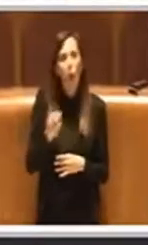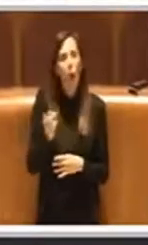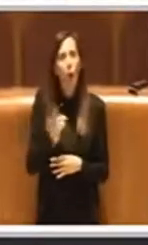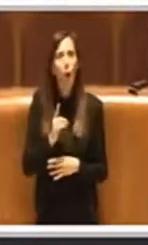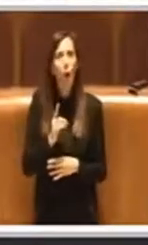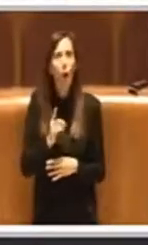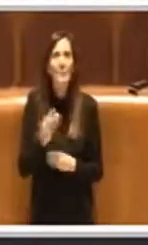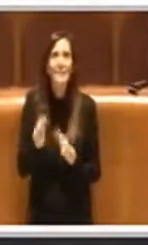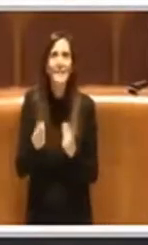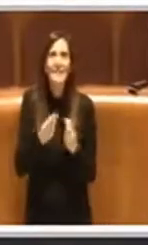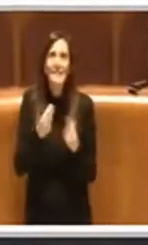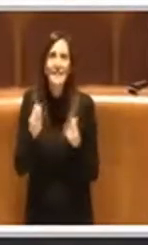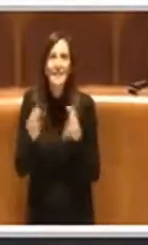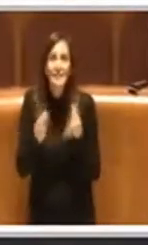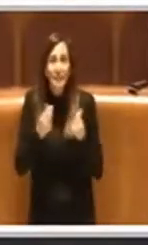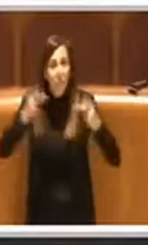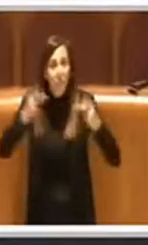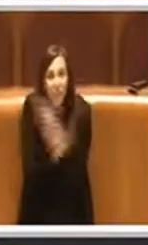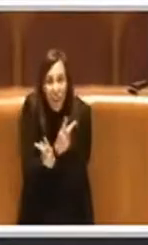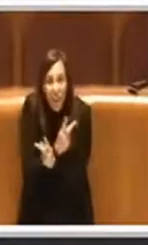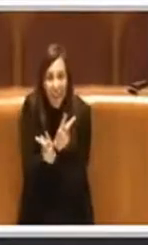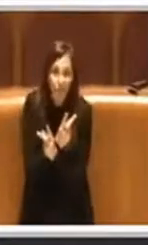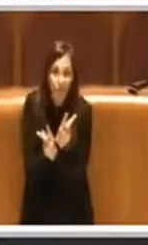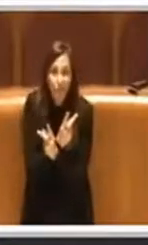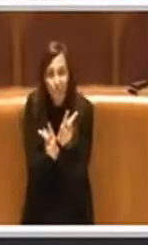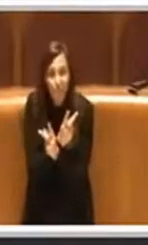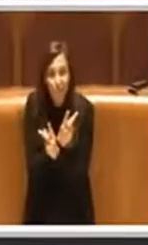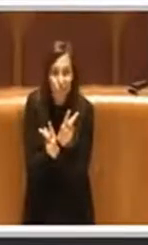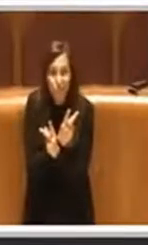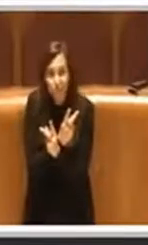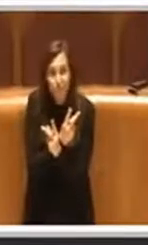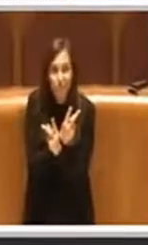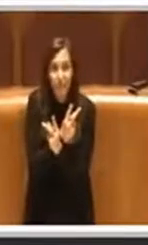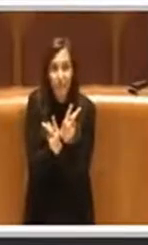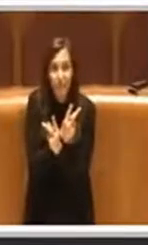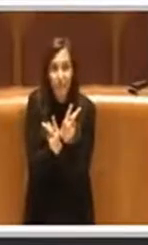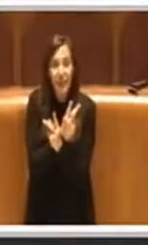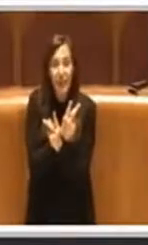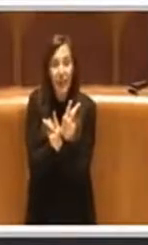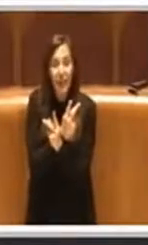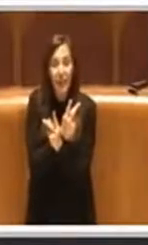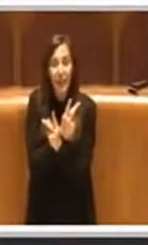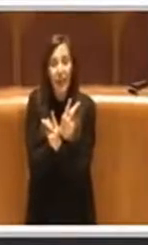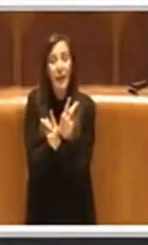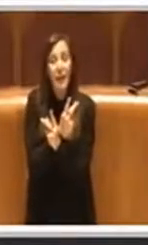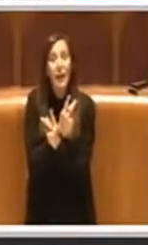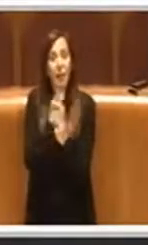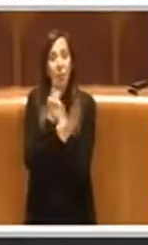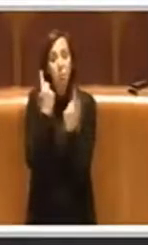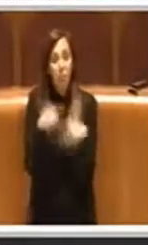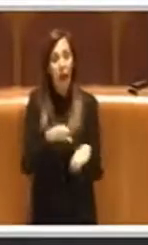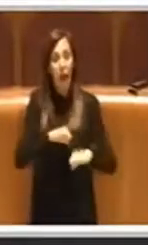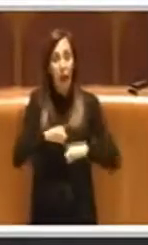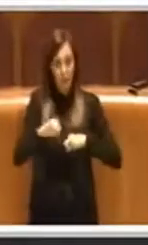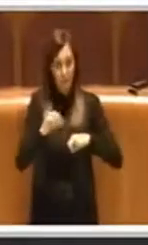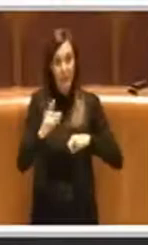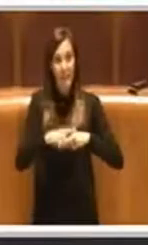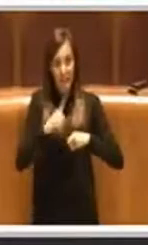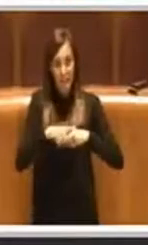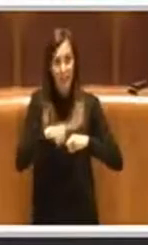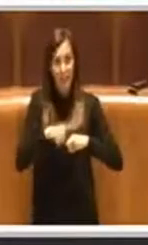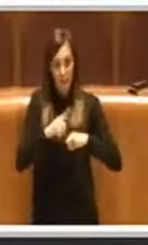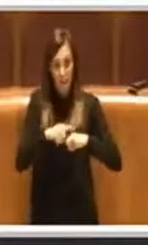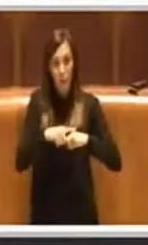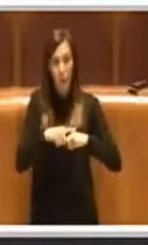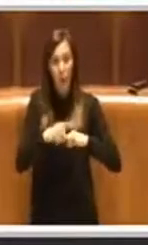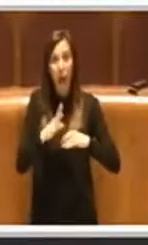vere. Ecco, per esempio, una delle cose che in realtà questa amministrazione ha messo in